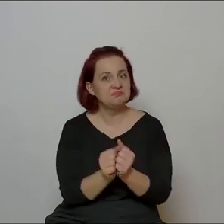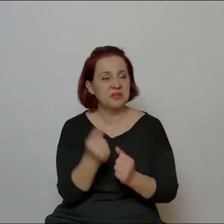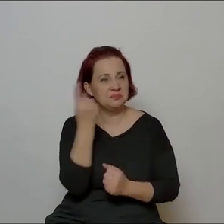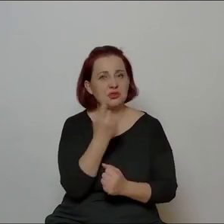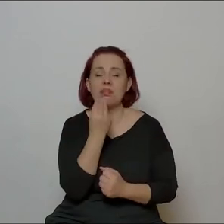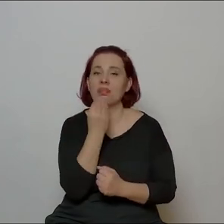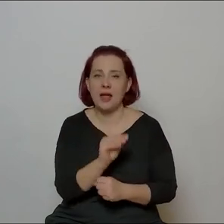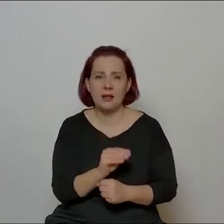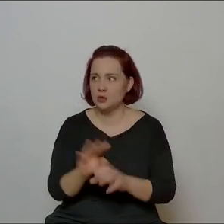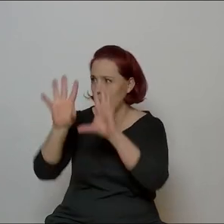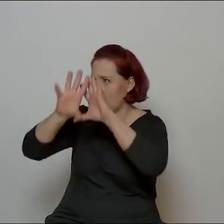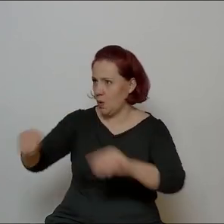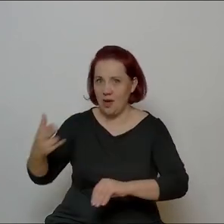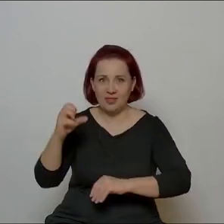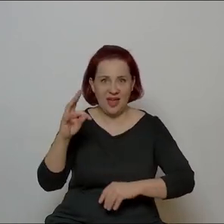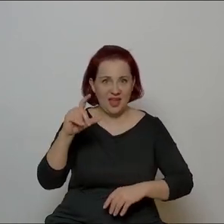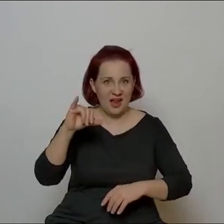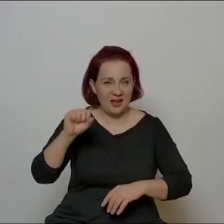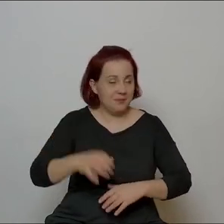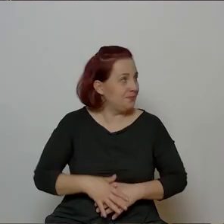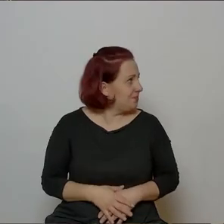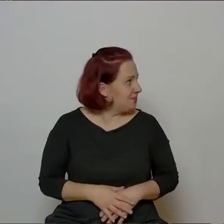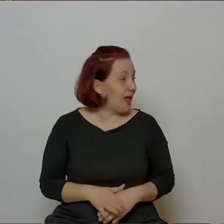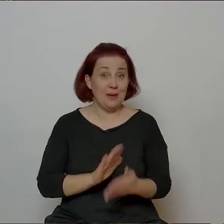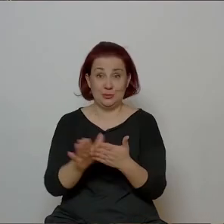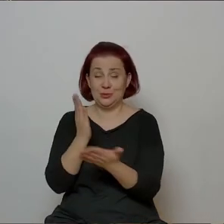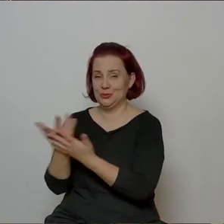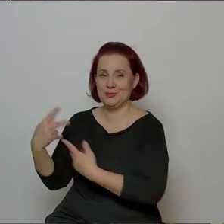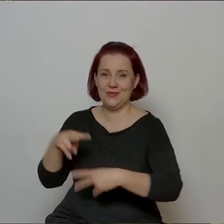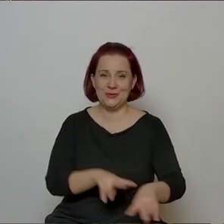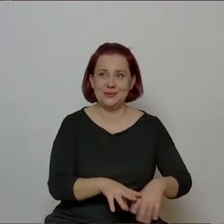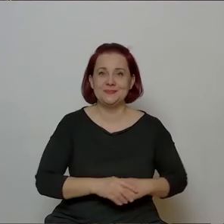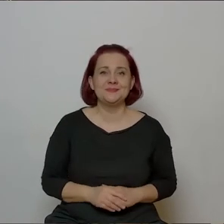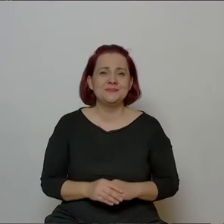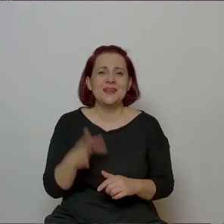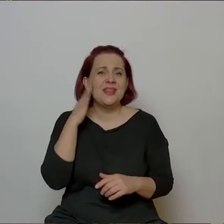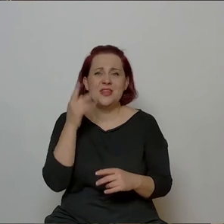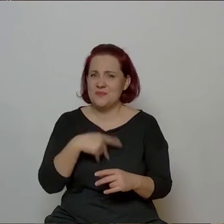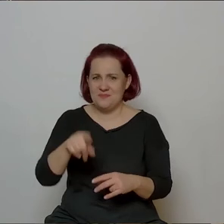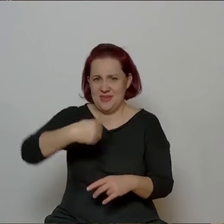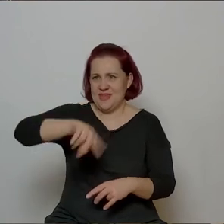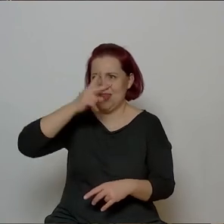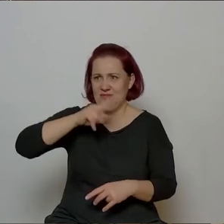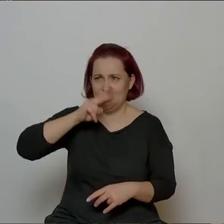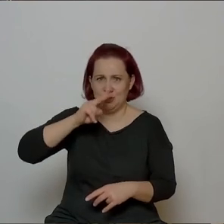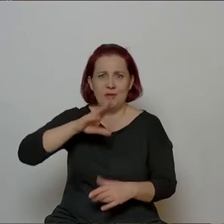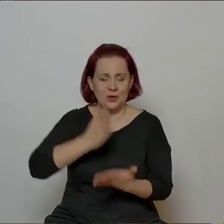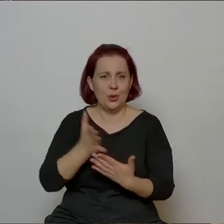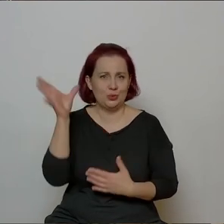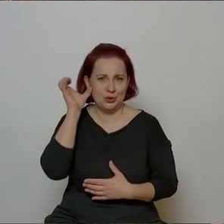Zniknęła nam Natalia na chwilę. Przepraszam, wróciłam. Wróciłaś. Tylko wiesz co, nie widzimy Cię, ale słyszymy, więc